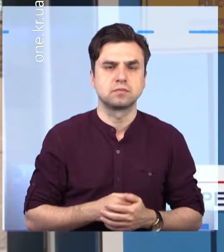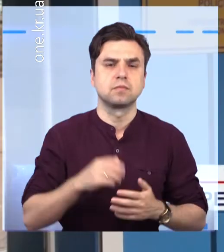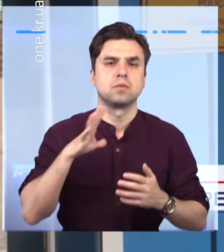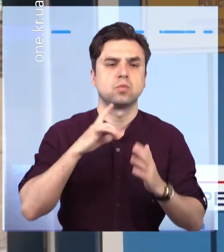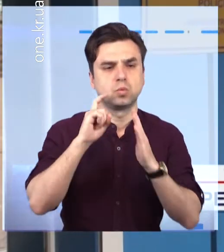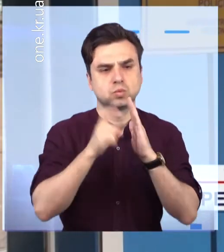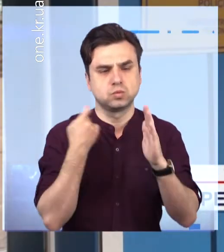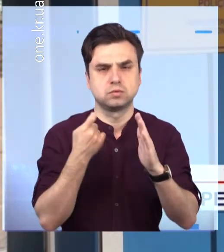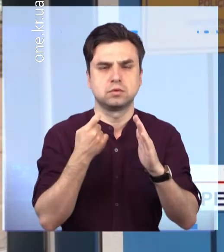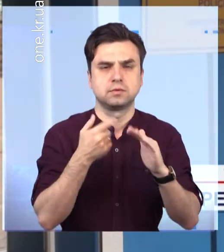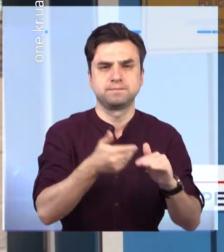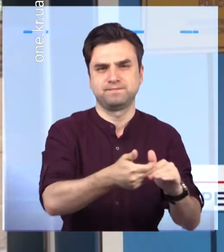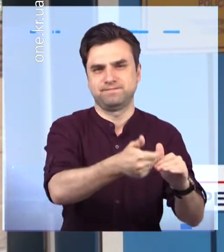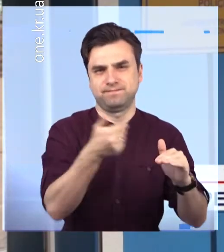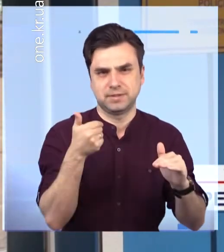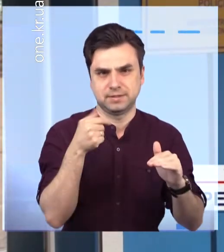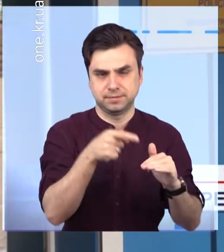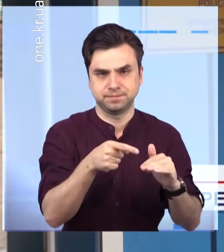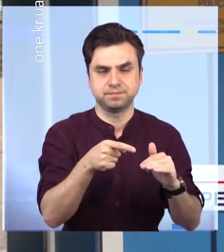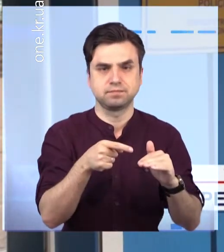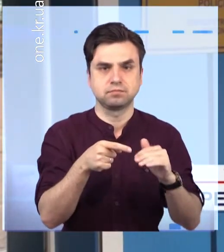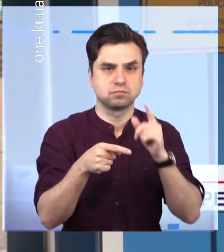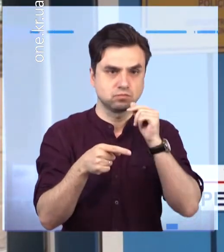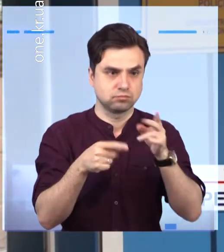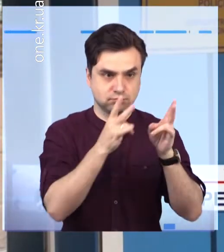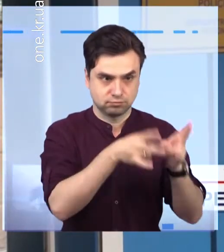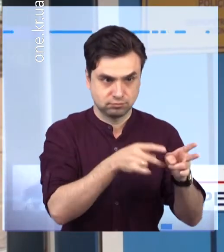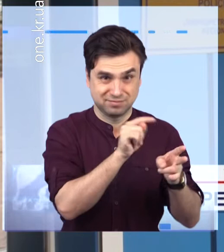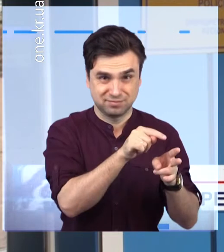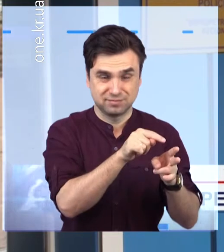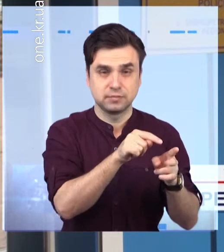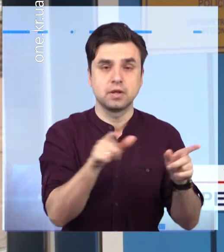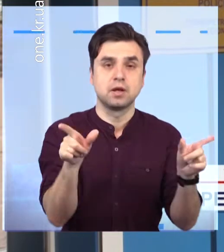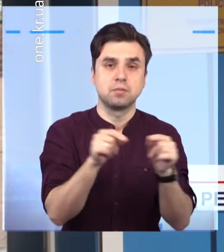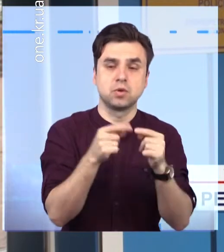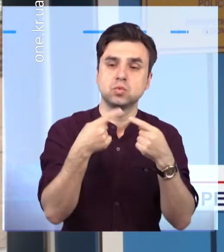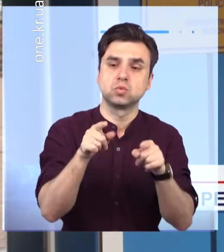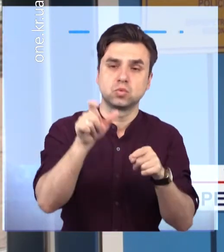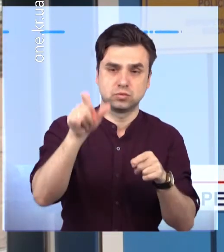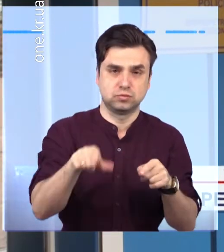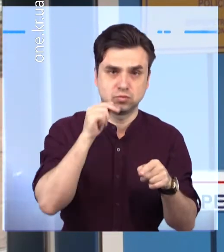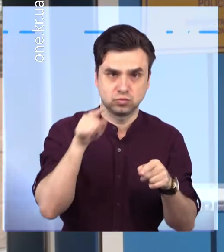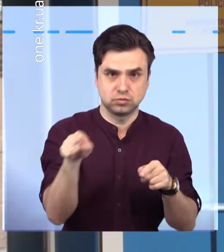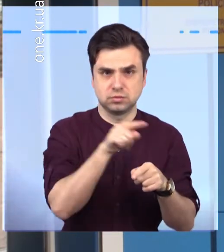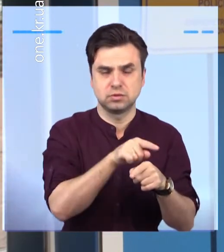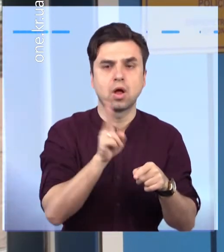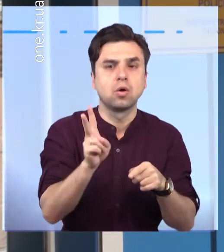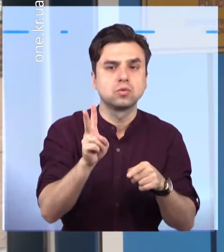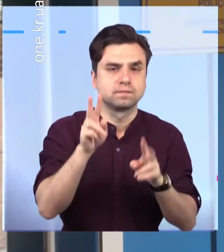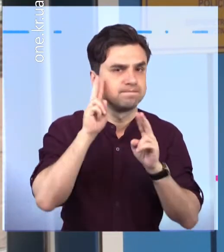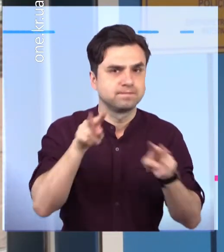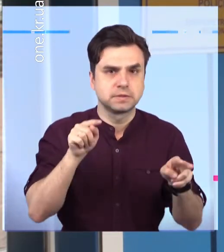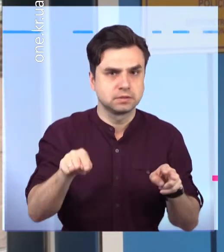Було встановлено, що напередодні у потерпілого виник конфлікт з невстановленою